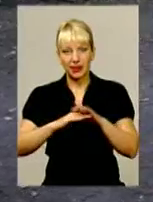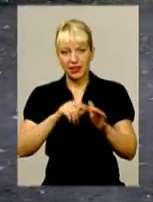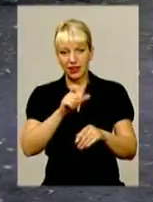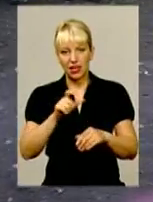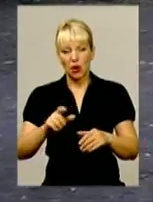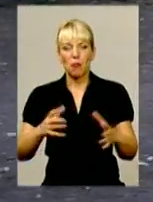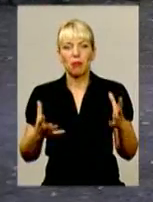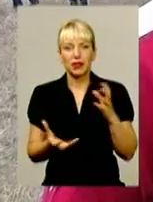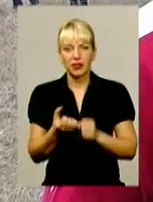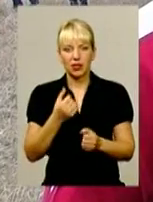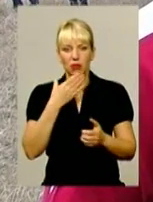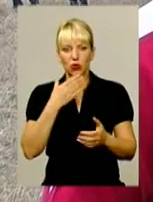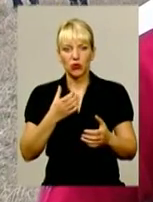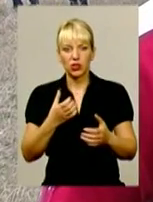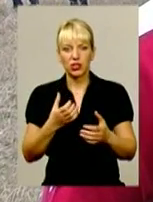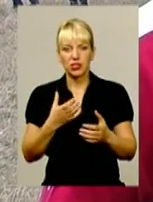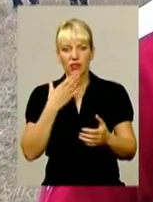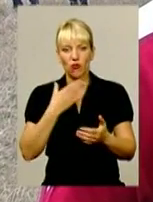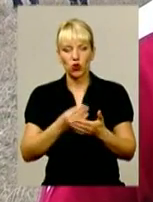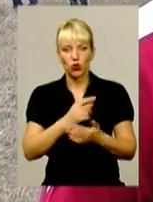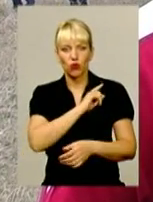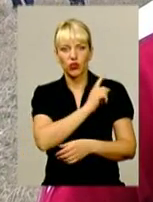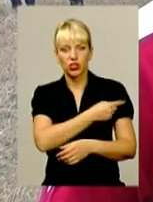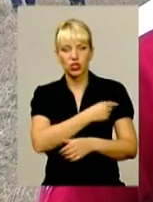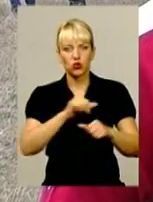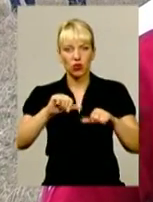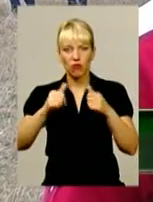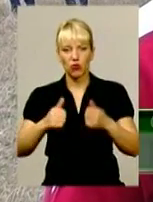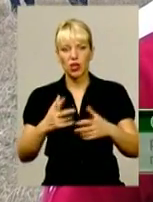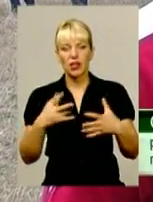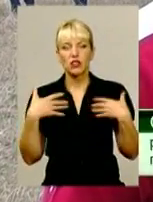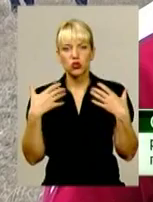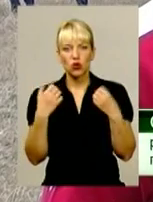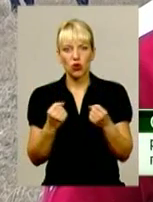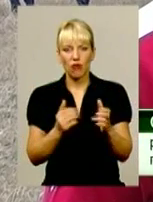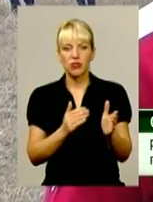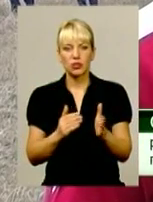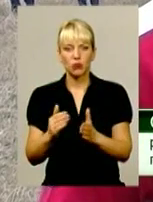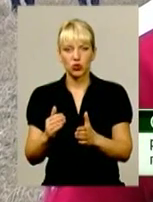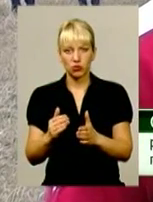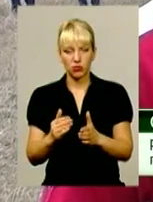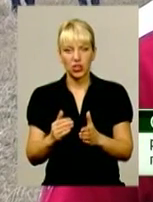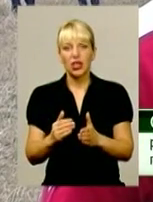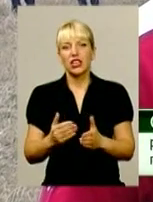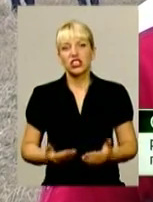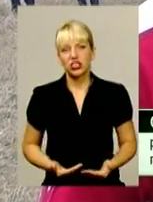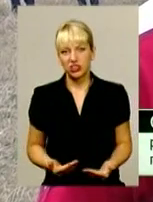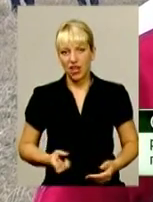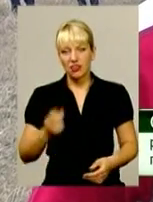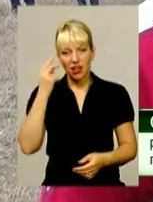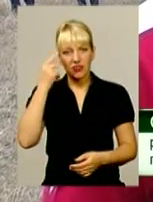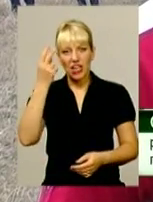належну фізичну форму. Саме на здоровому способі життя, саме на тверезості, саме на витривалості,